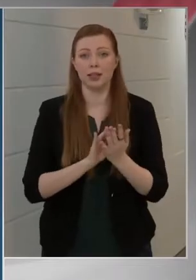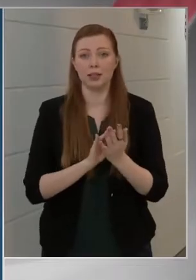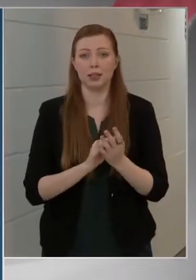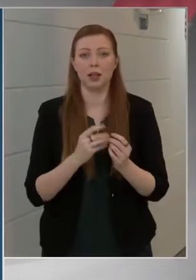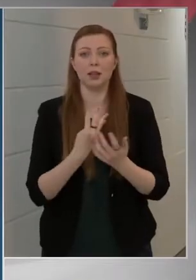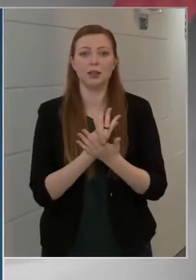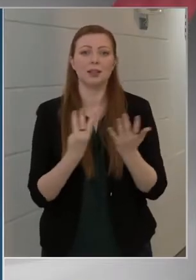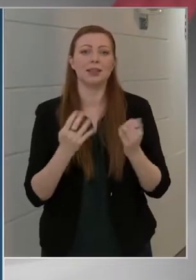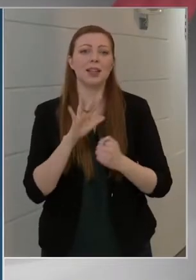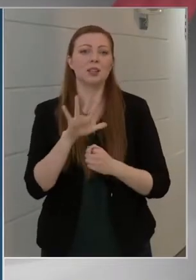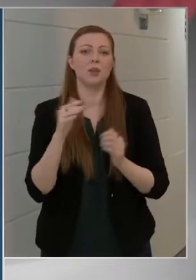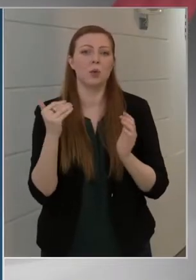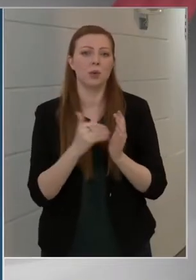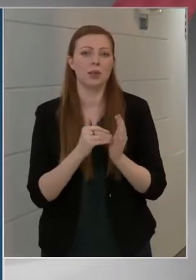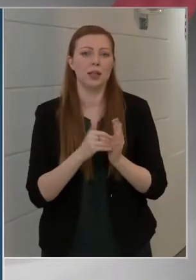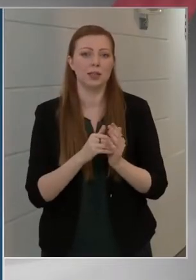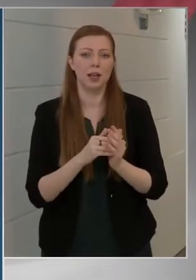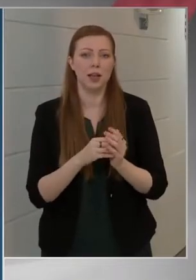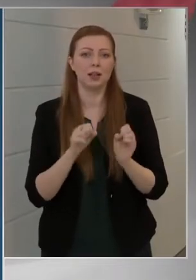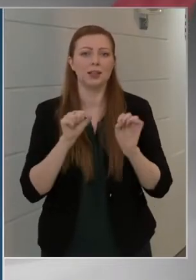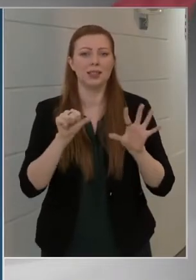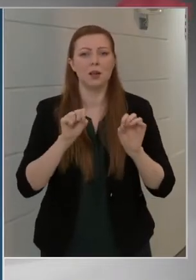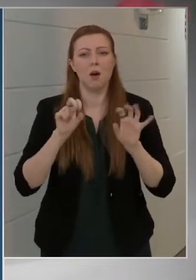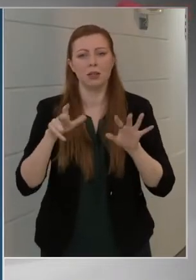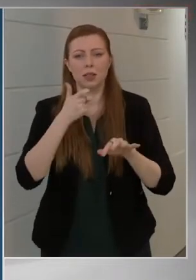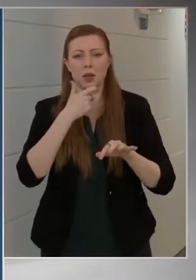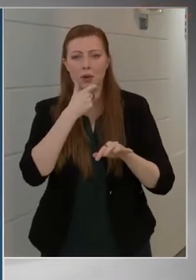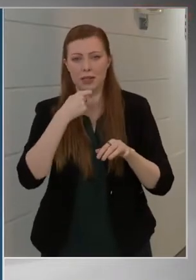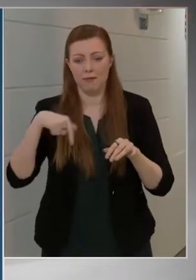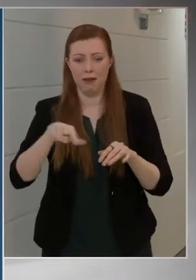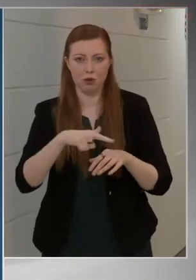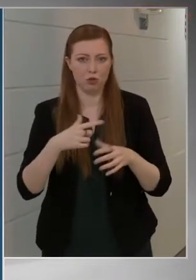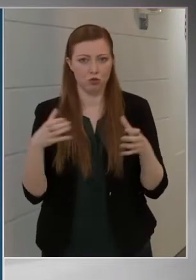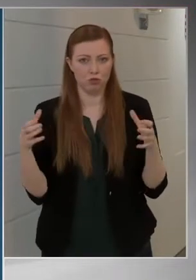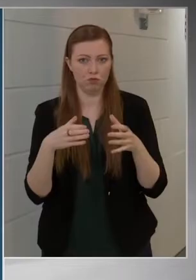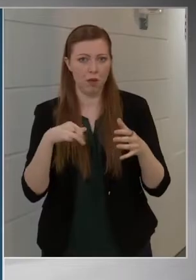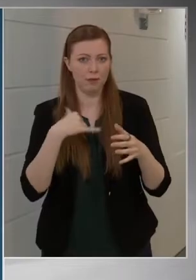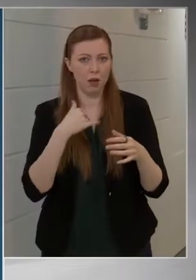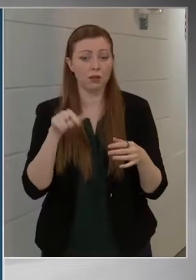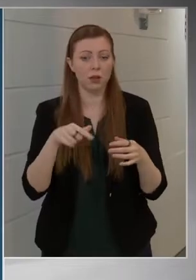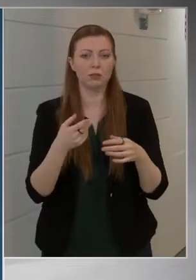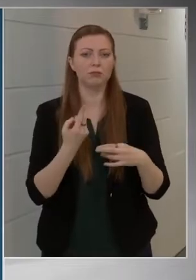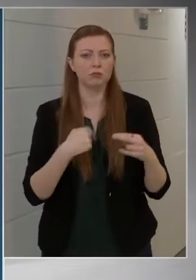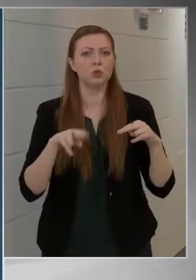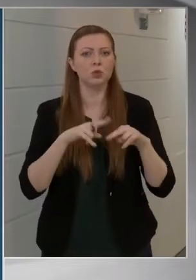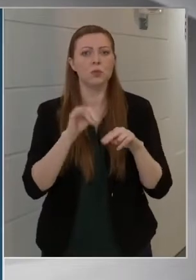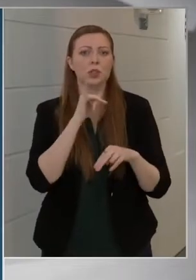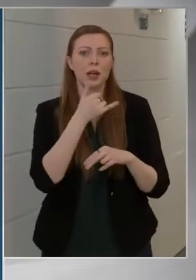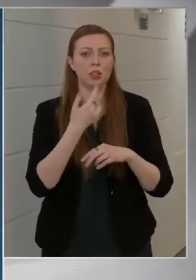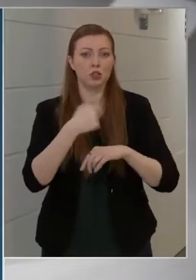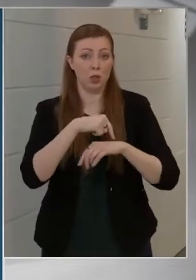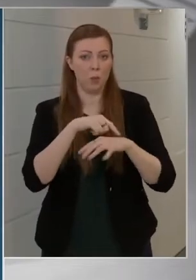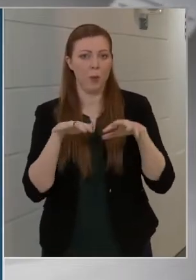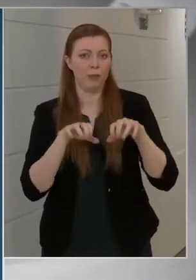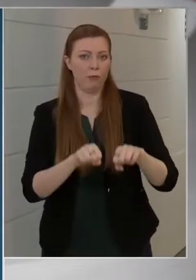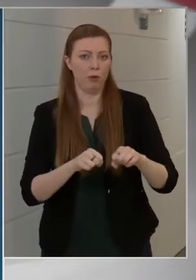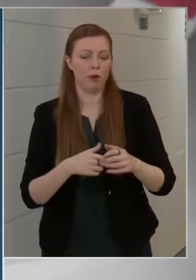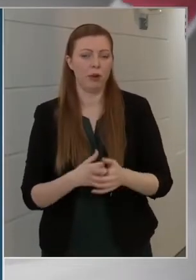95 ezer 16-18 éves fiatal túlnyomó többsége is foglalt időpontot.